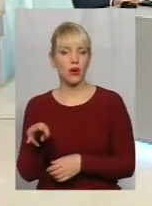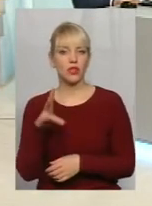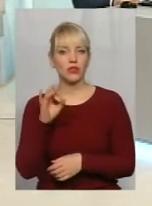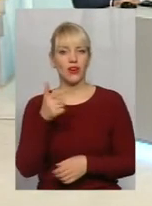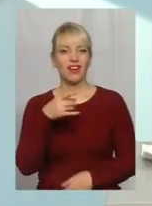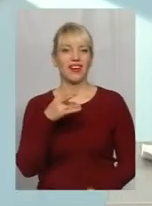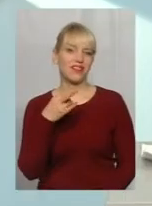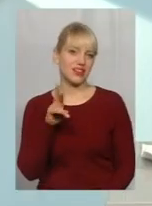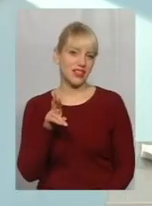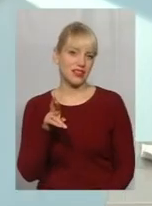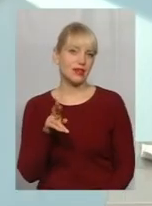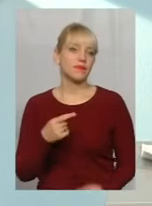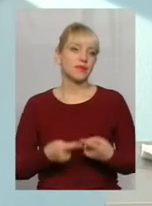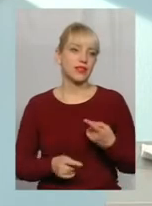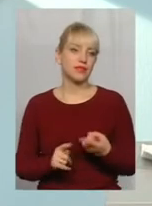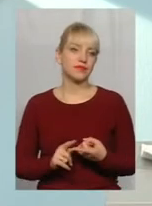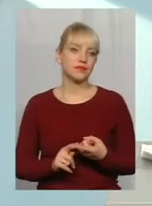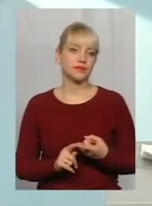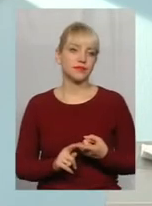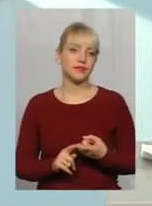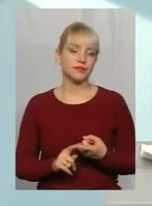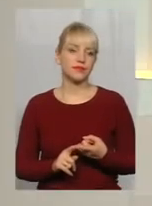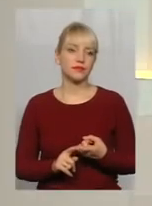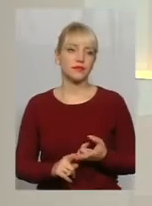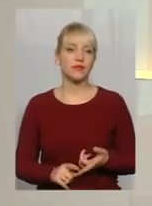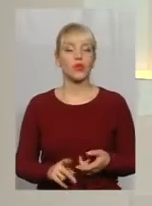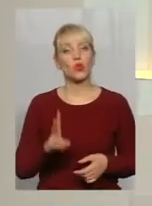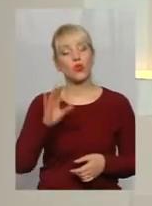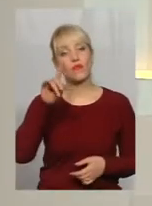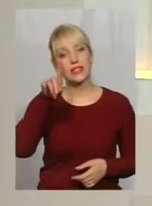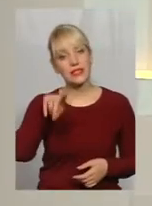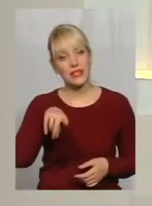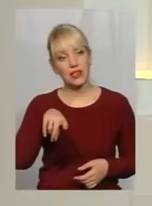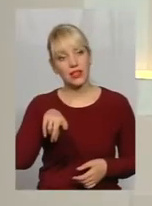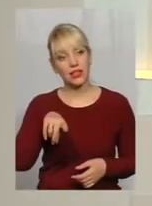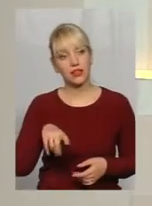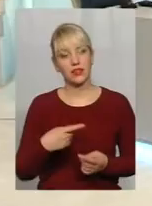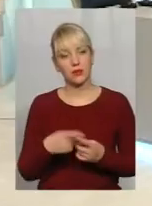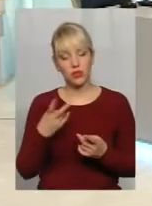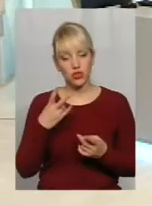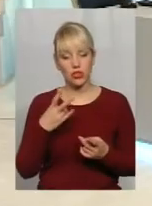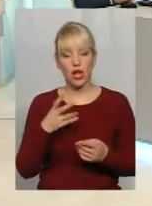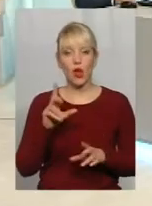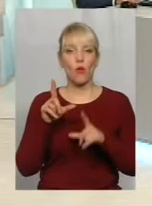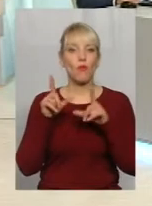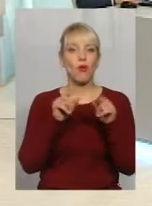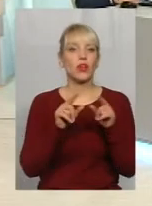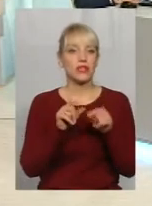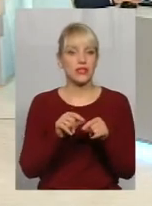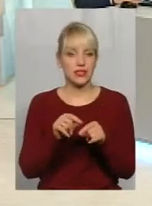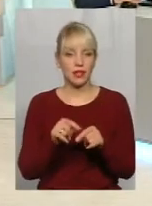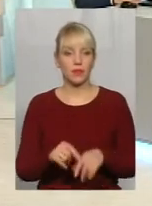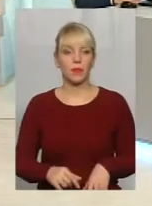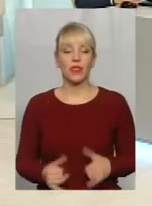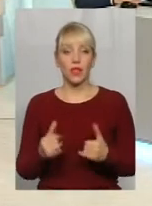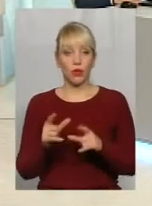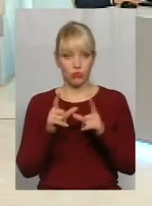гривнях той, що їде на Олімпійські ігри. Але це ж не сума поїздки, треба трошки розрізняти. Поїздка така,